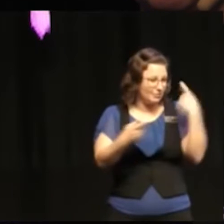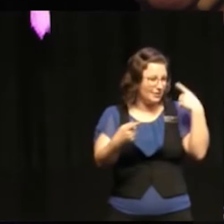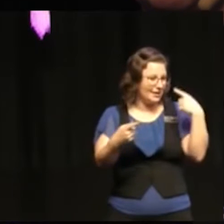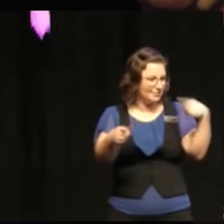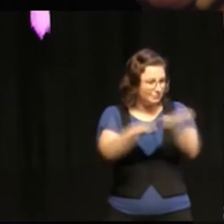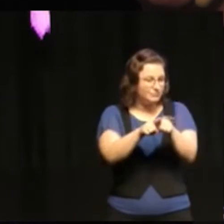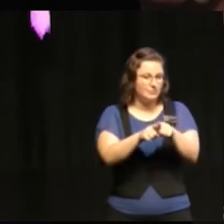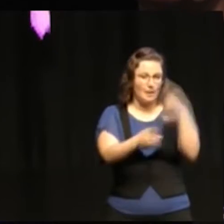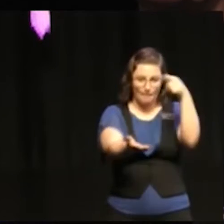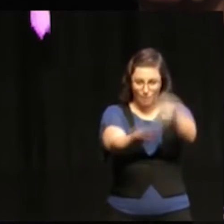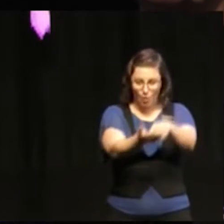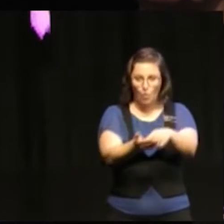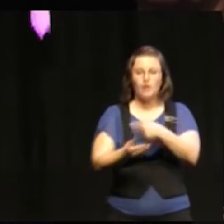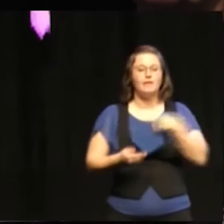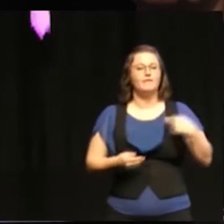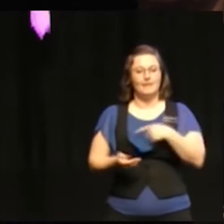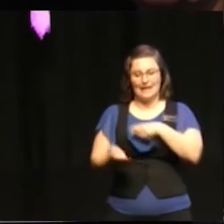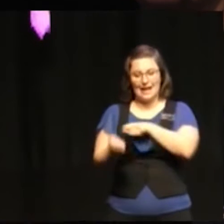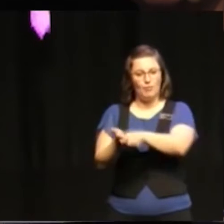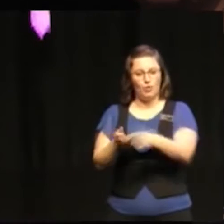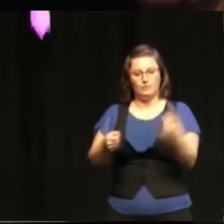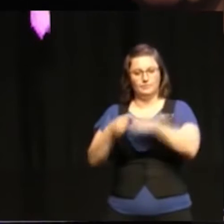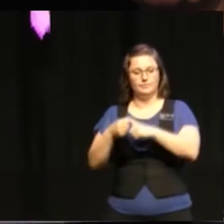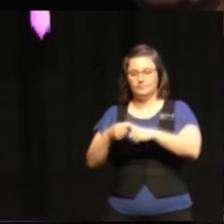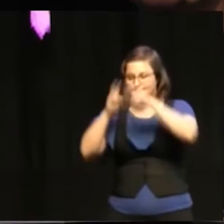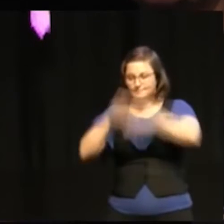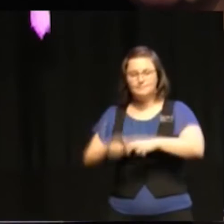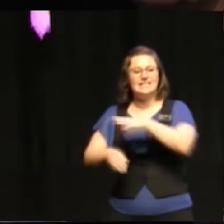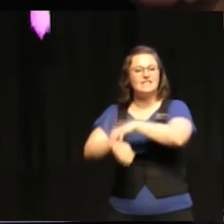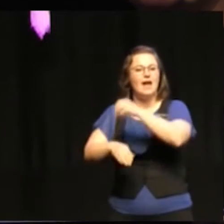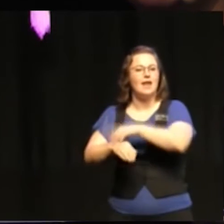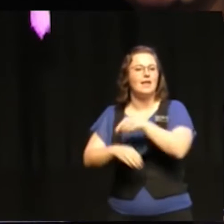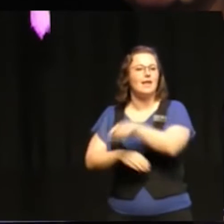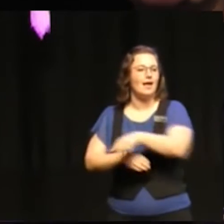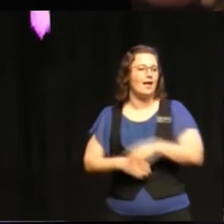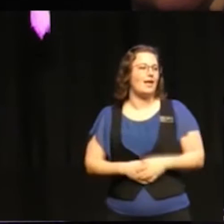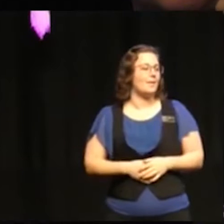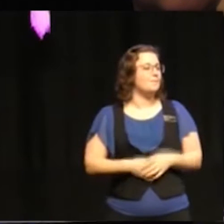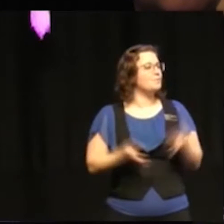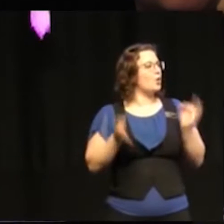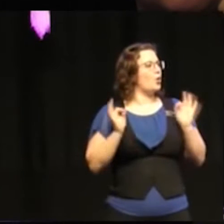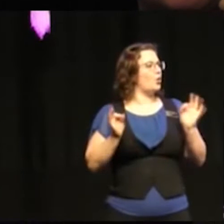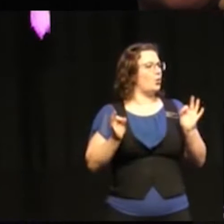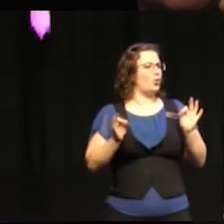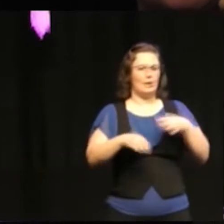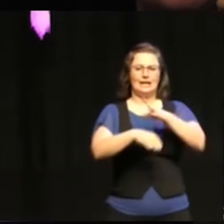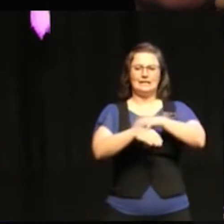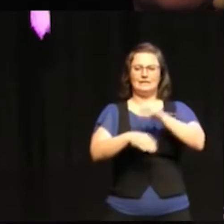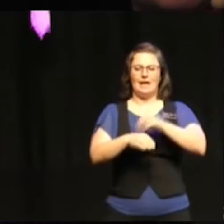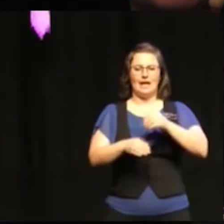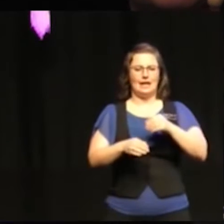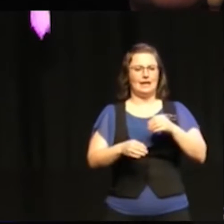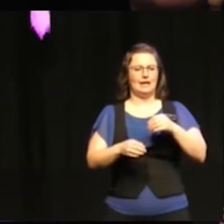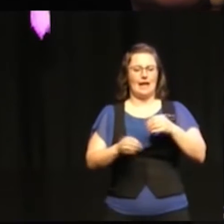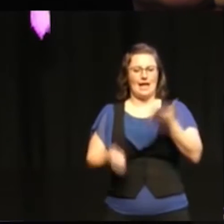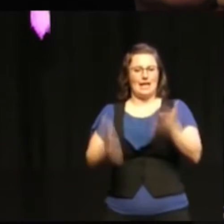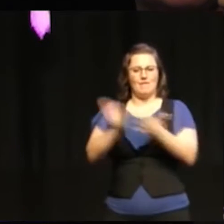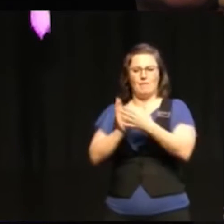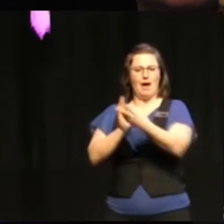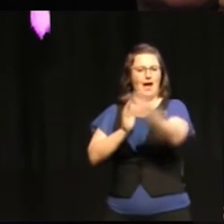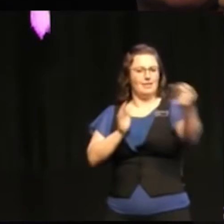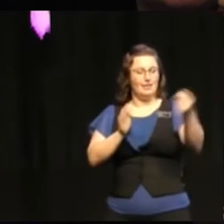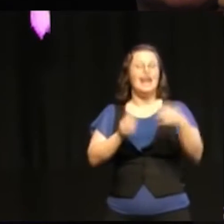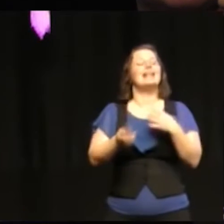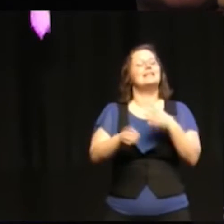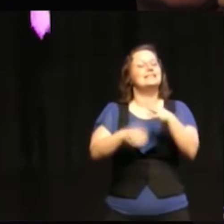När vi tittade på Sverige, hur står Sverige idag i förhållande till målen? Gör